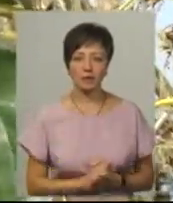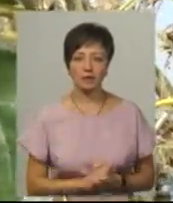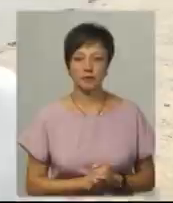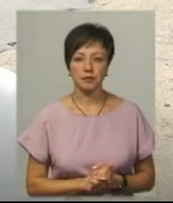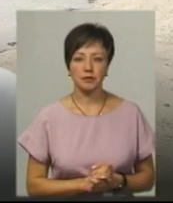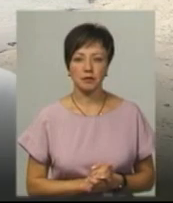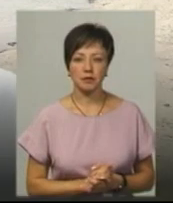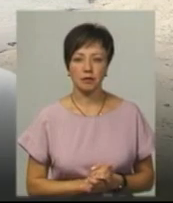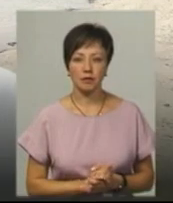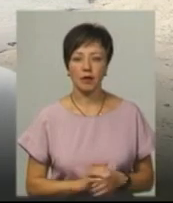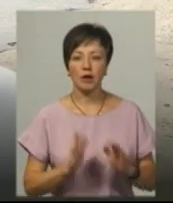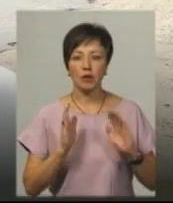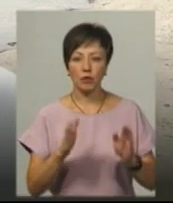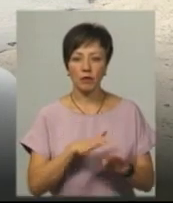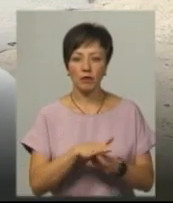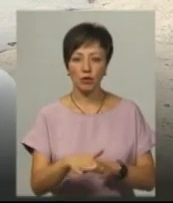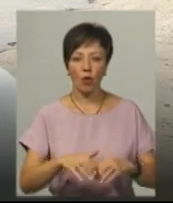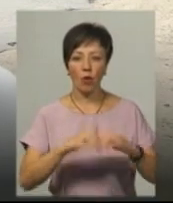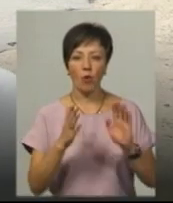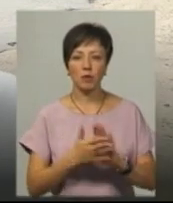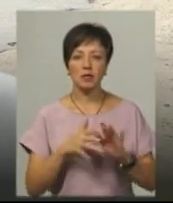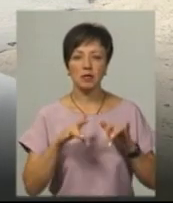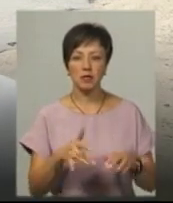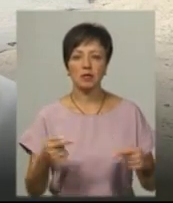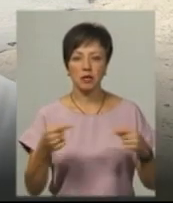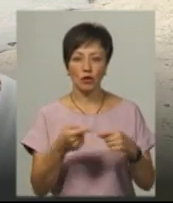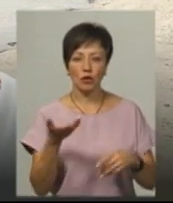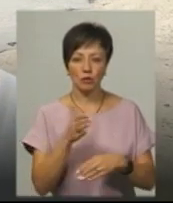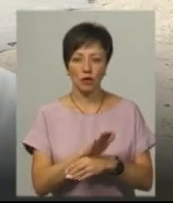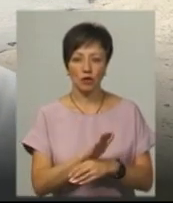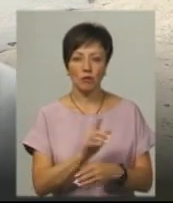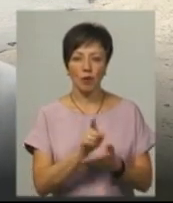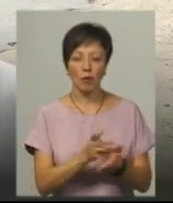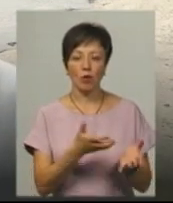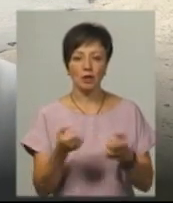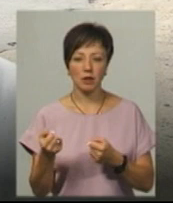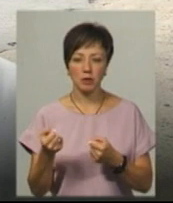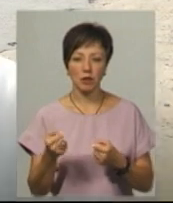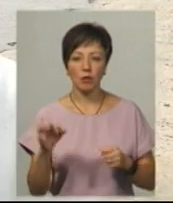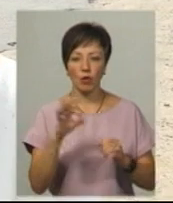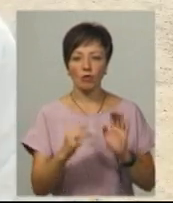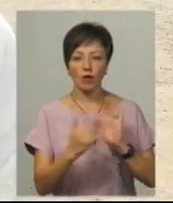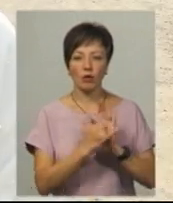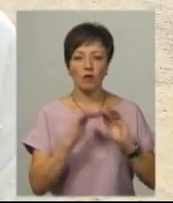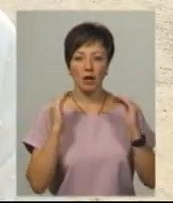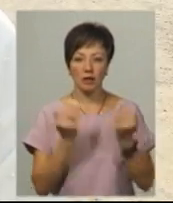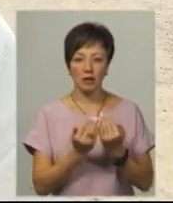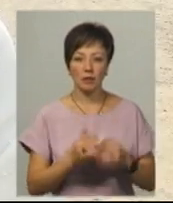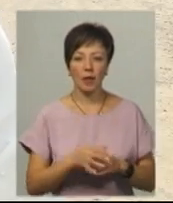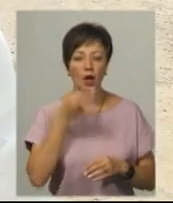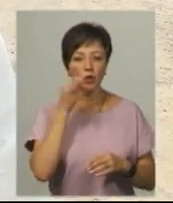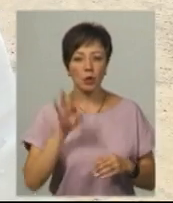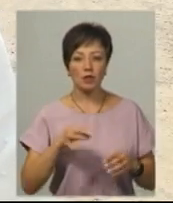Будемо виконувати також комплекс тих заходів, згідно розпорядження, яке ми маємо отримати про встановлення карантину. Практика